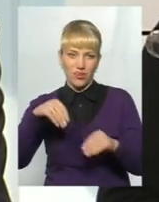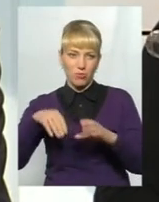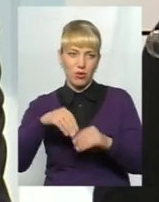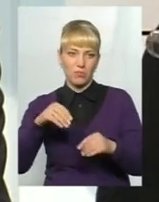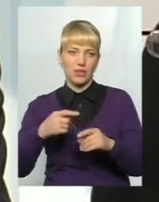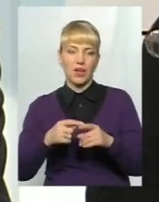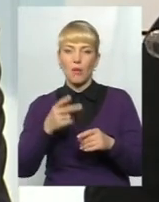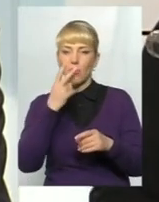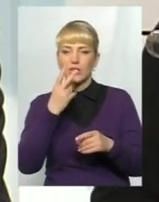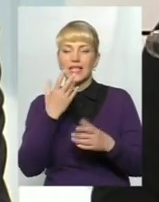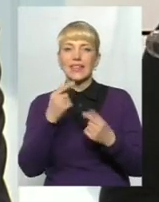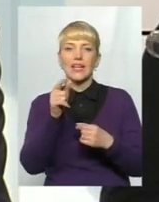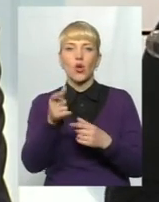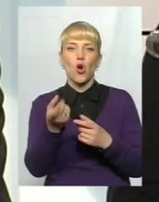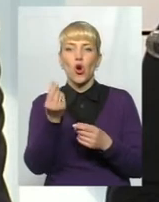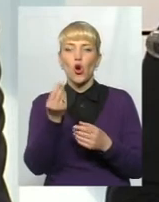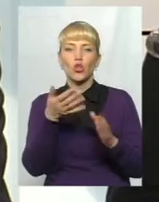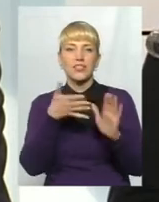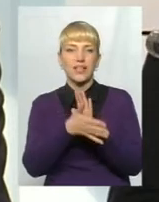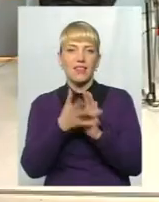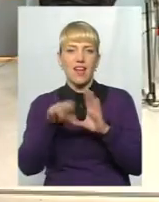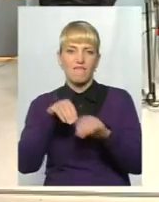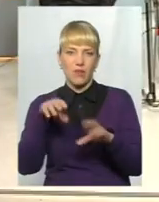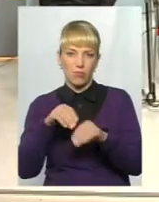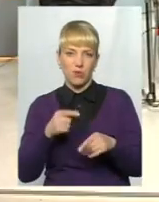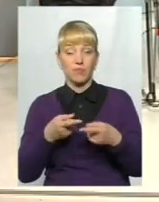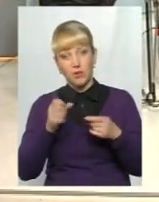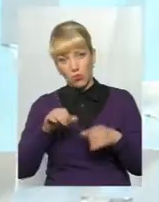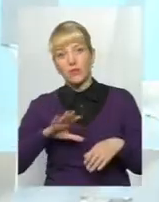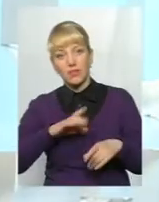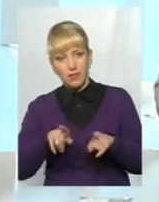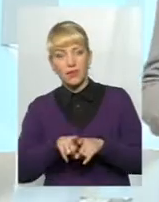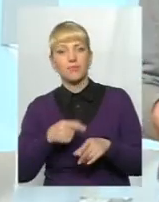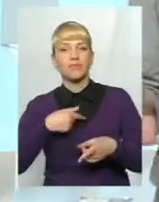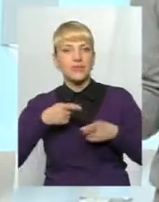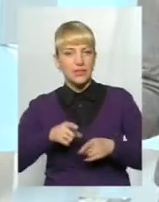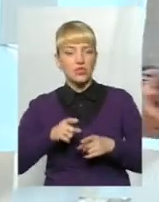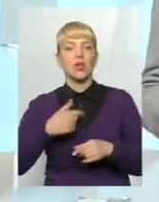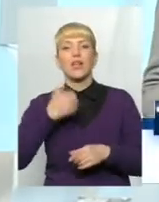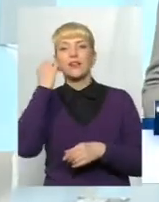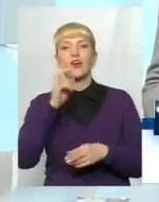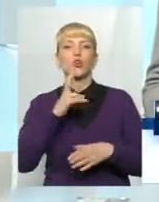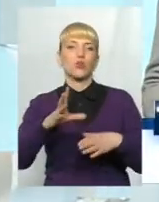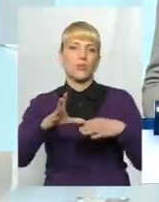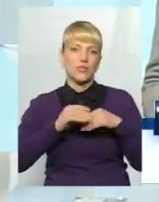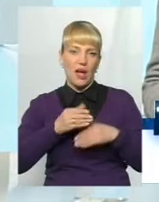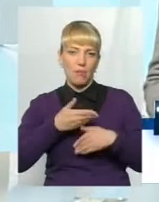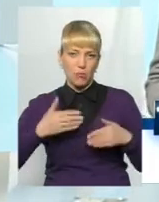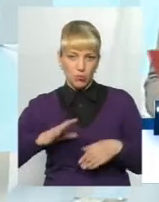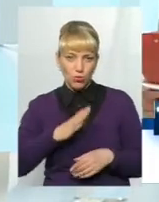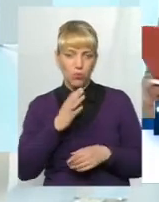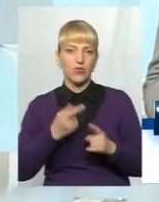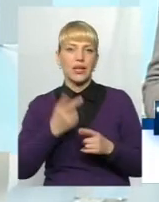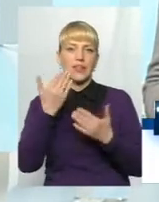ці гроші. Оце буде найбільш дієвіше. Це, мабуть, так. Дійсно. Що ж, я дякую всім, хто цих 35 хвилин провів разом з нами.